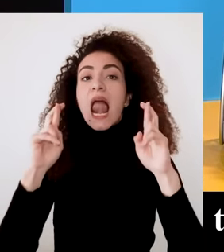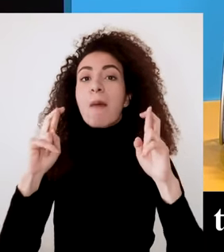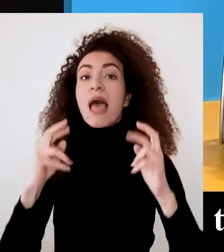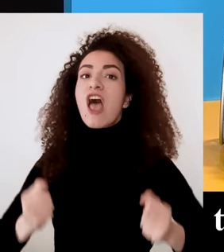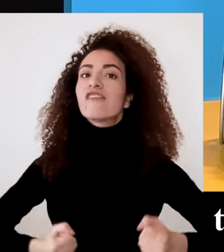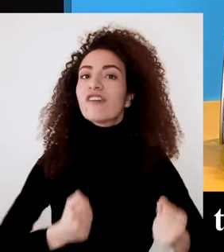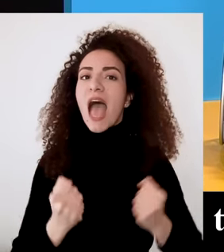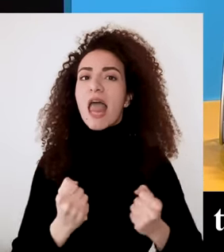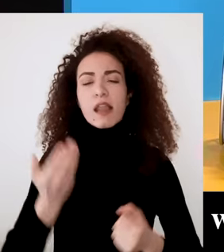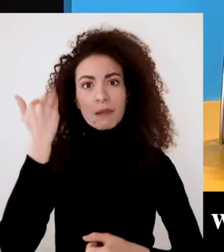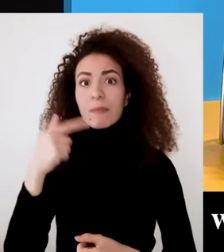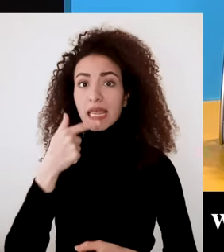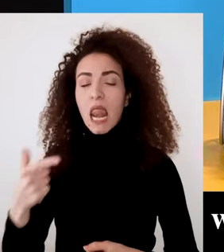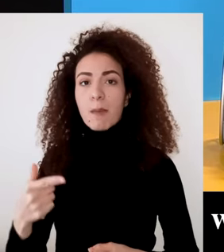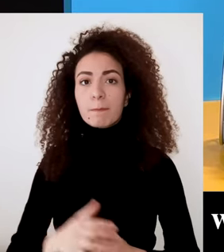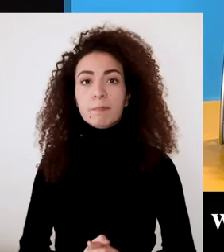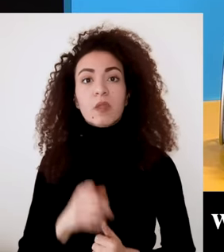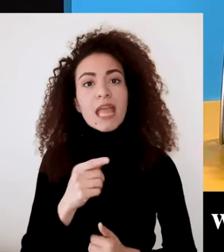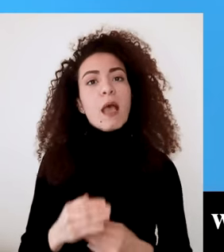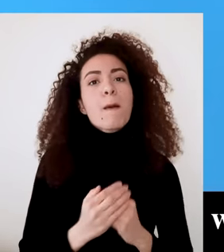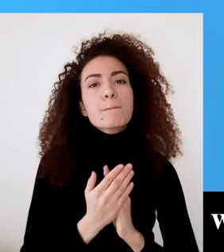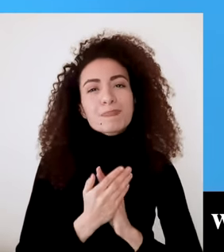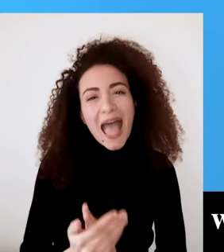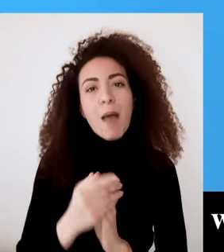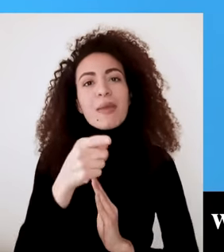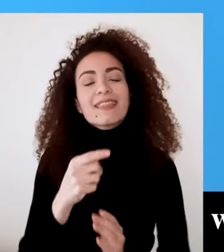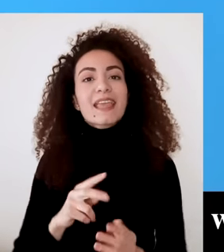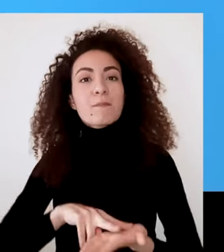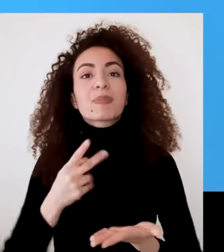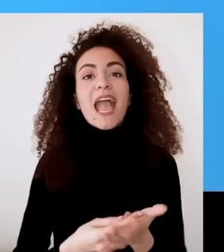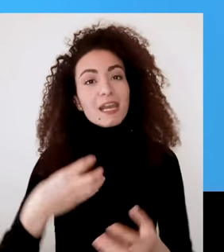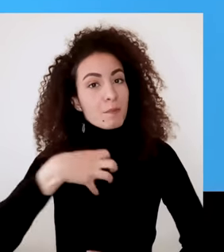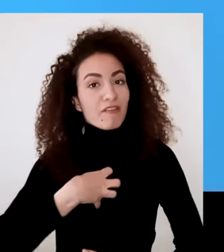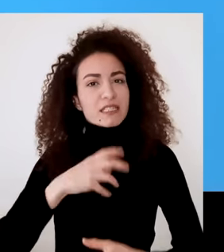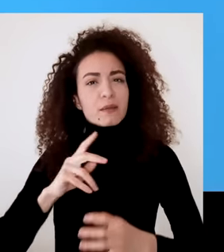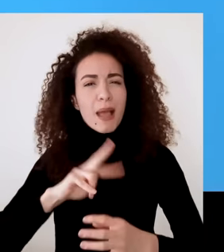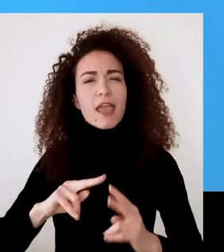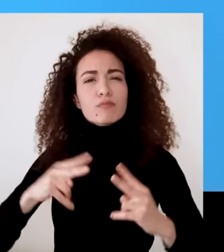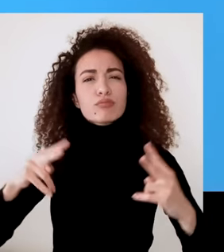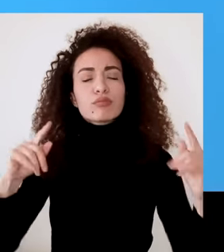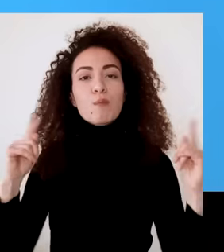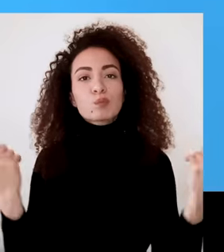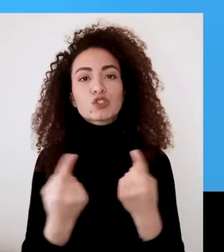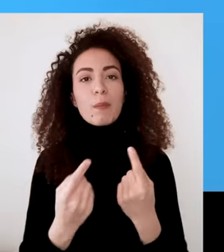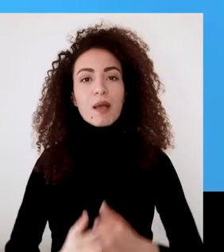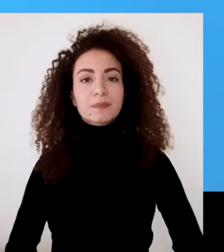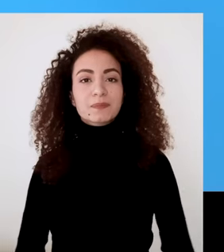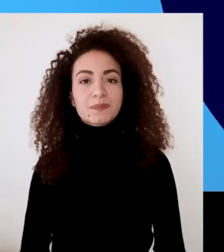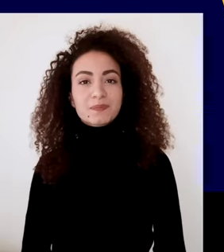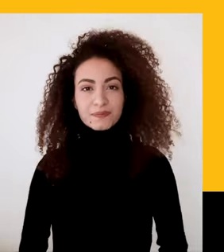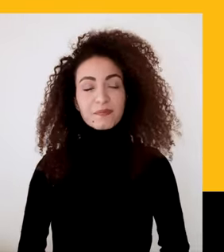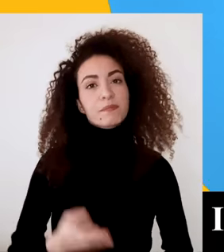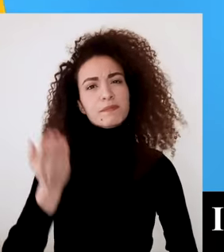بنفسك موقف الأمل الفاعل اللي وصفناها سابقاً واللي رح يدعم ويسهل التغيير الشخصي والمجتمعي